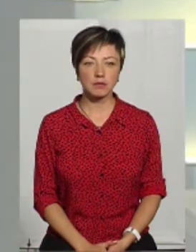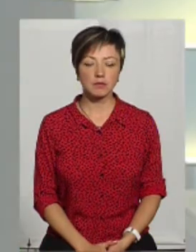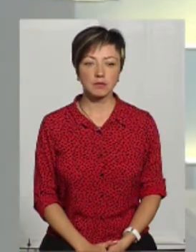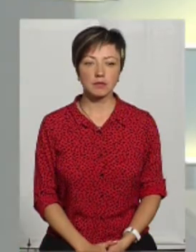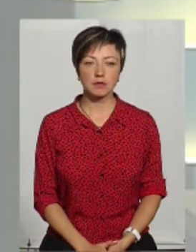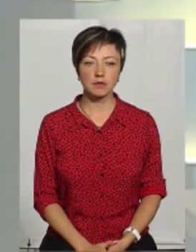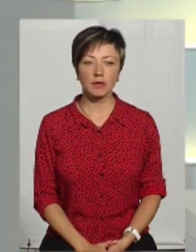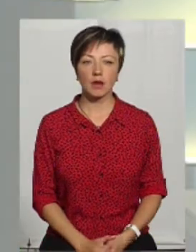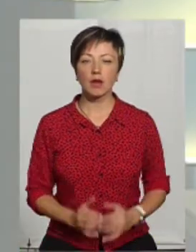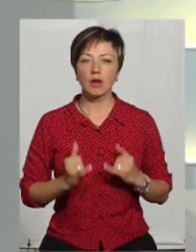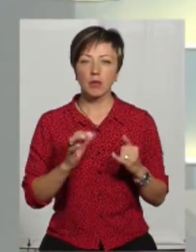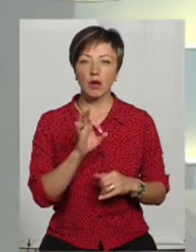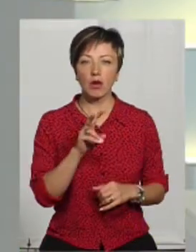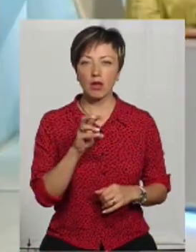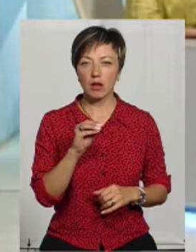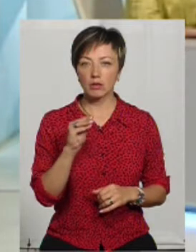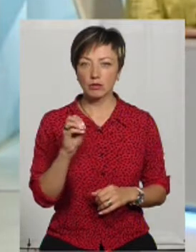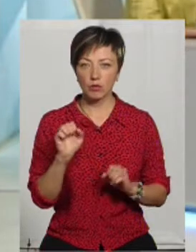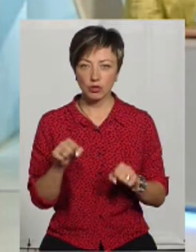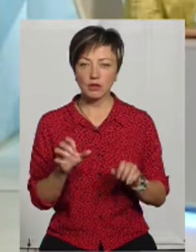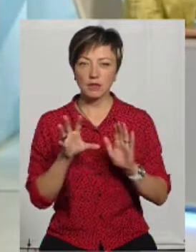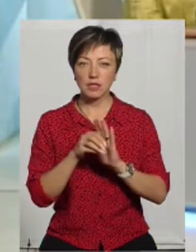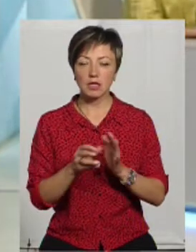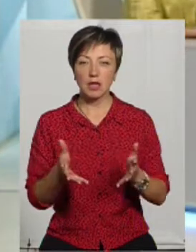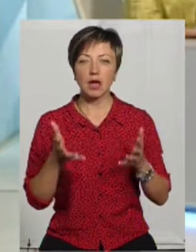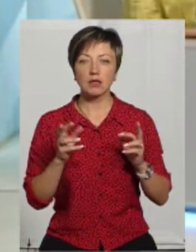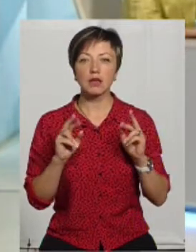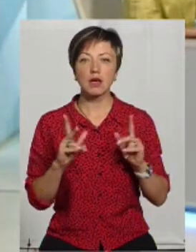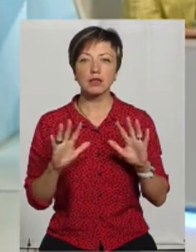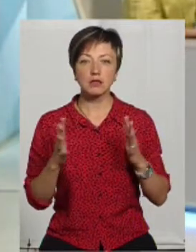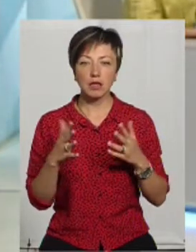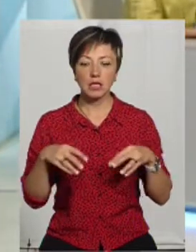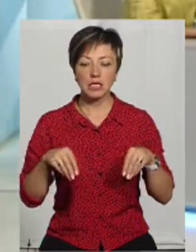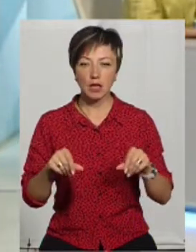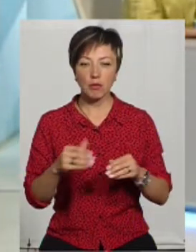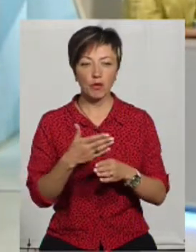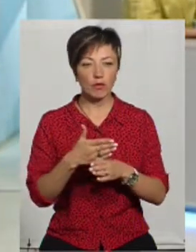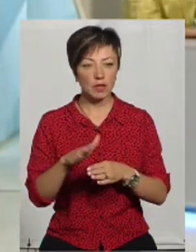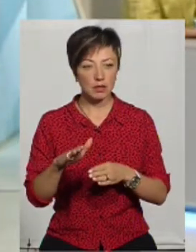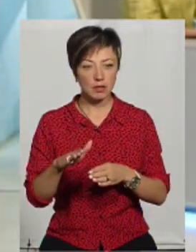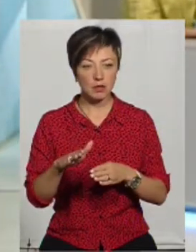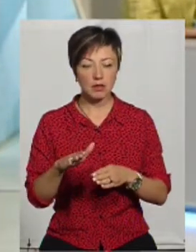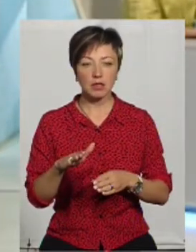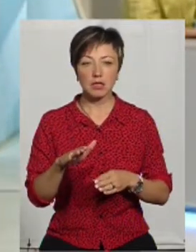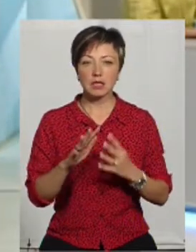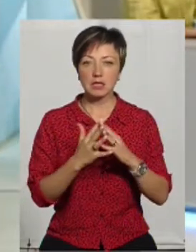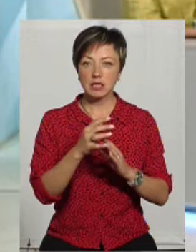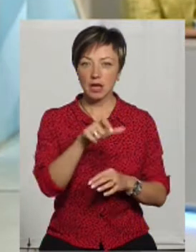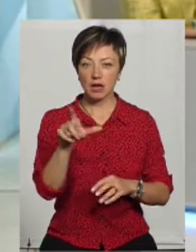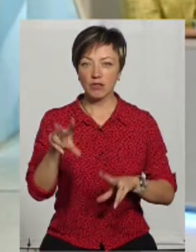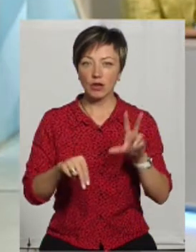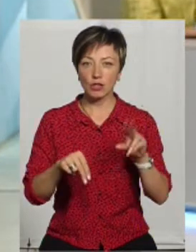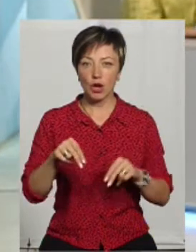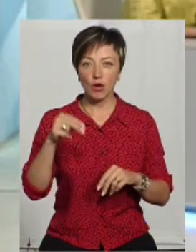Пане Олеже, можливо ви вже можете внести ясність, як так сталося, що землю виділили, та яку селяни вважають